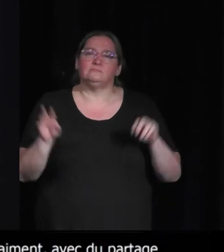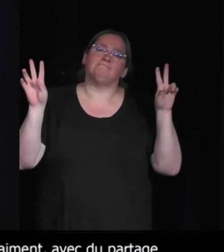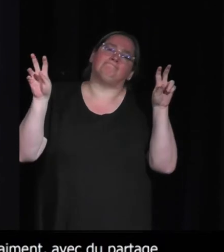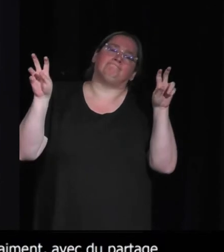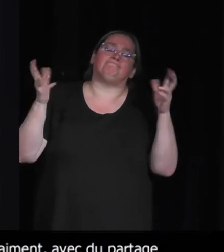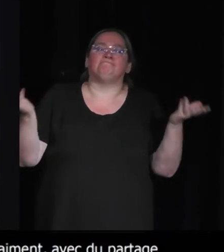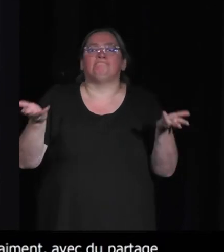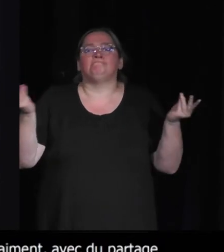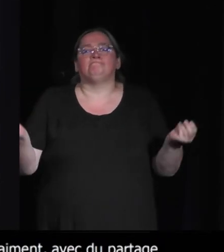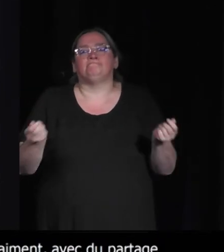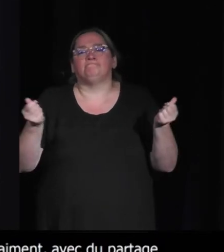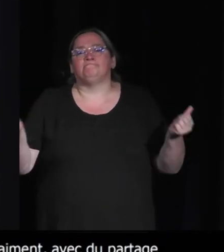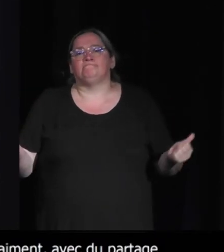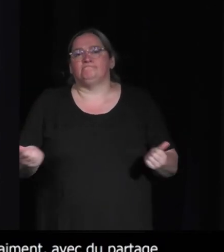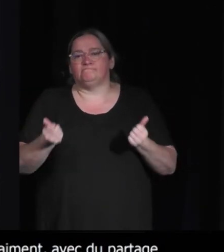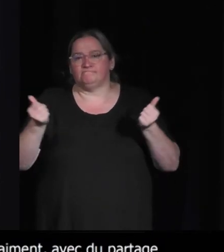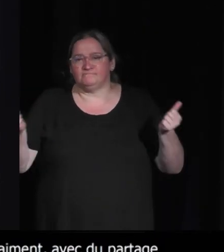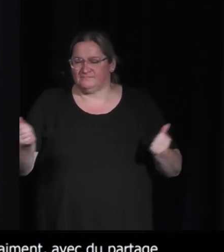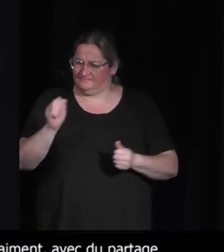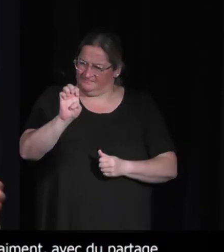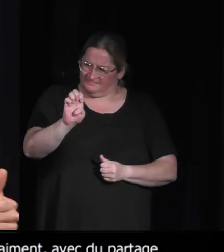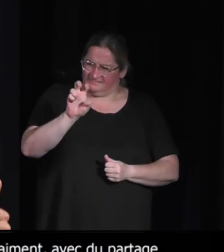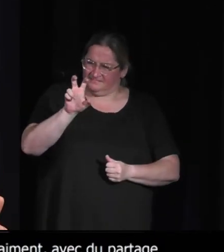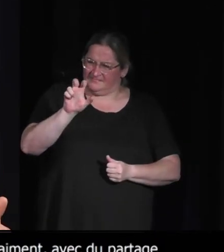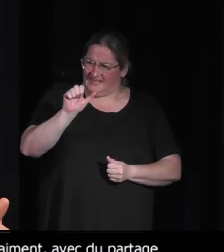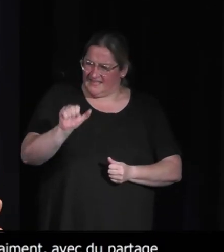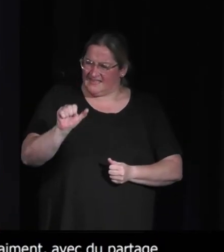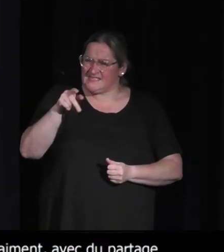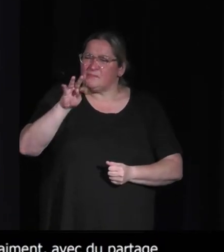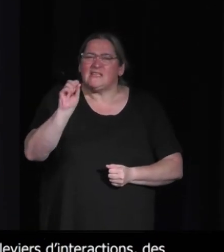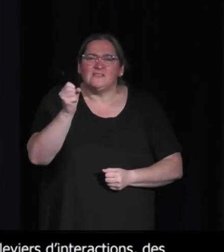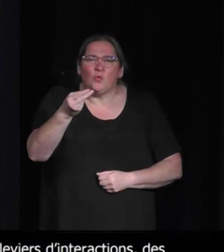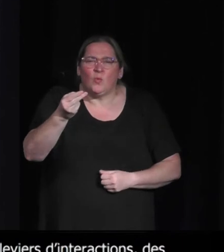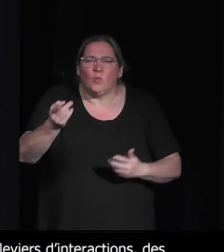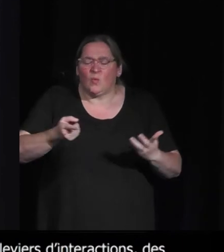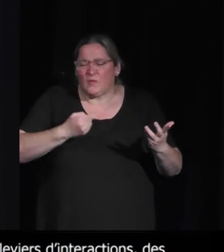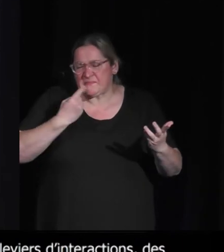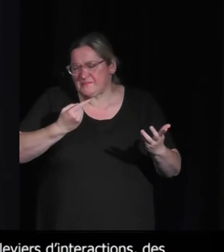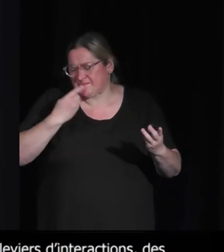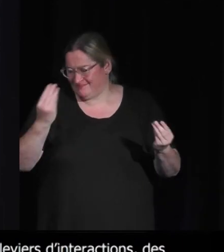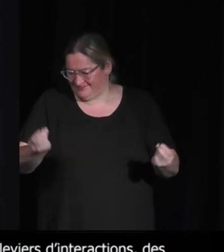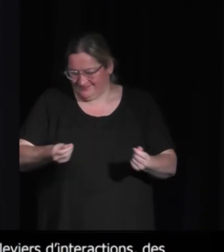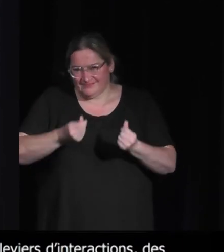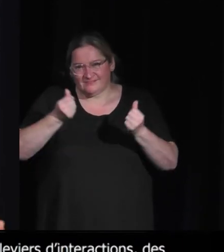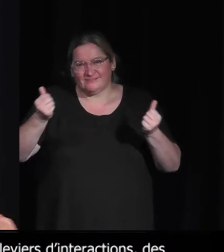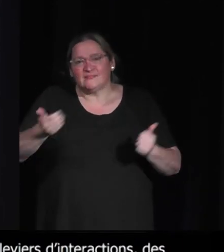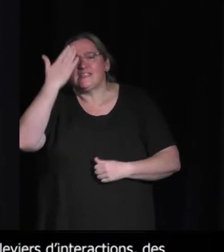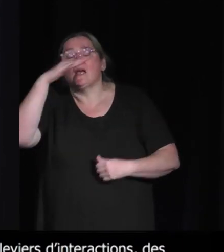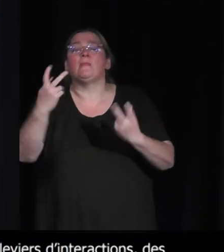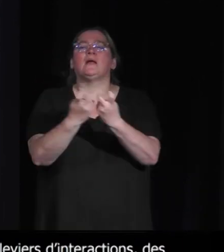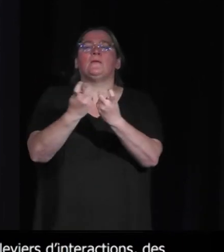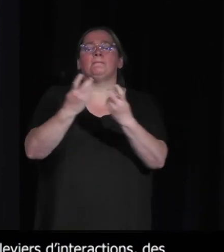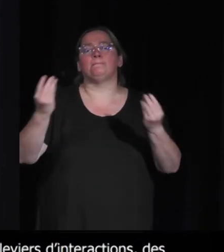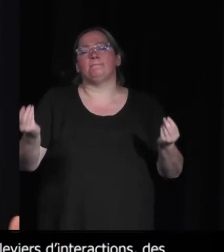l'exaptation. En fait,'est le fait qu'une fonction qui